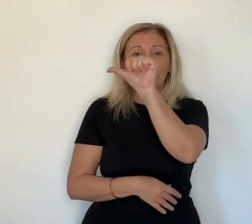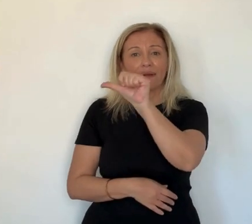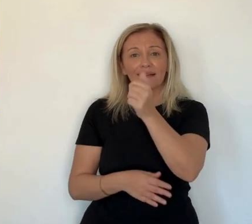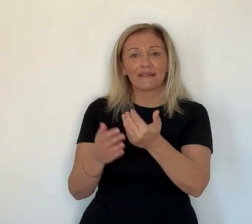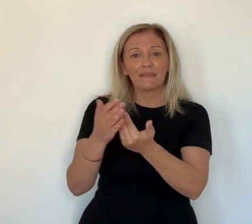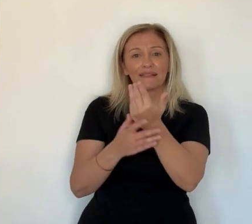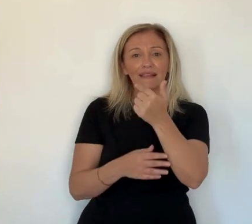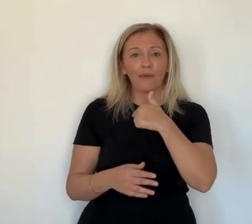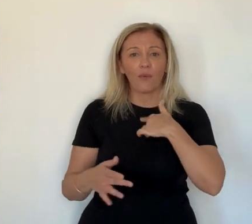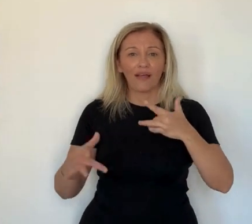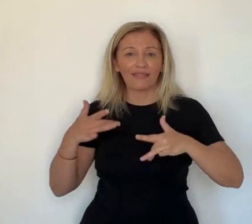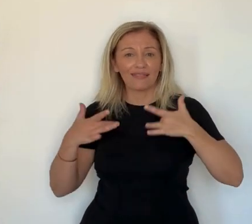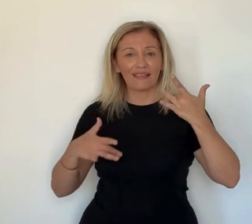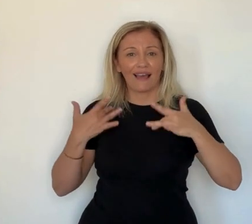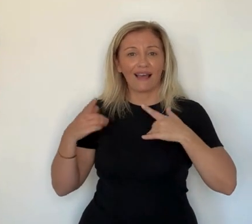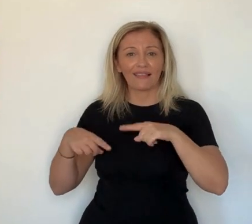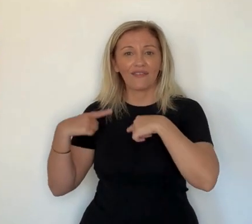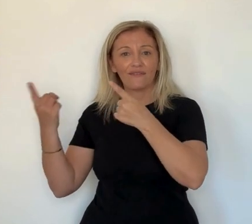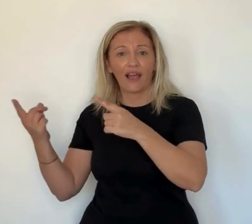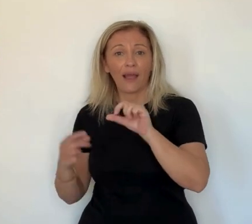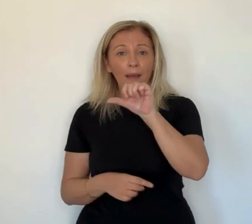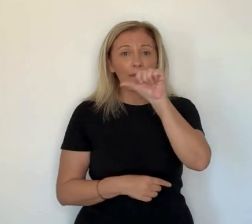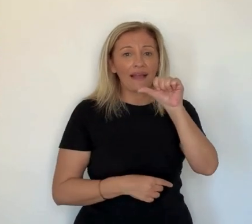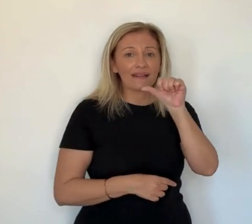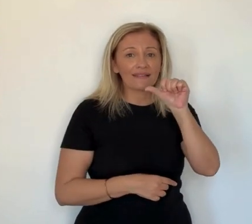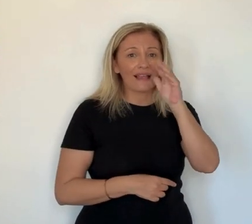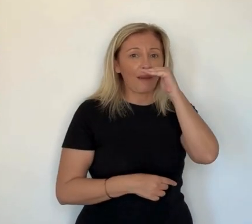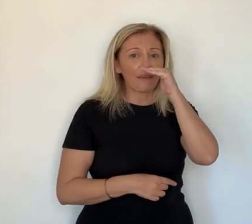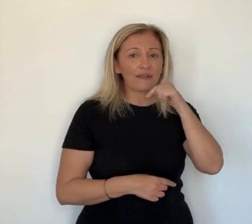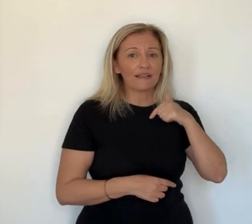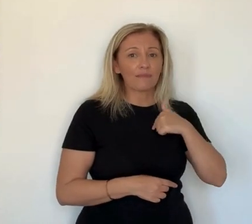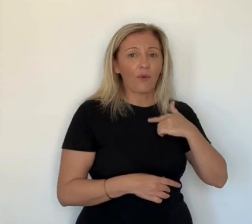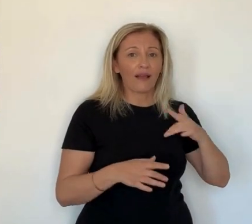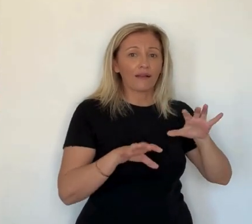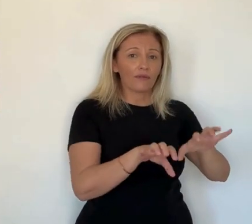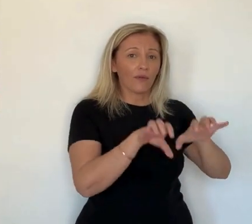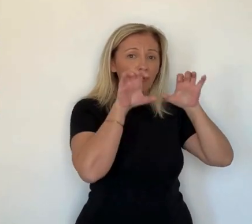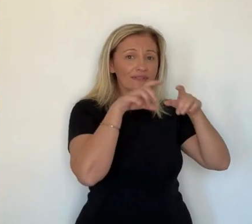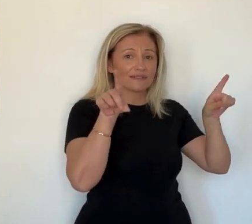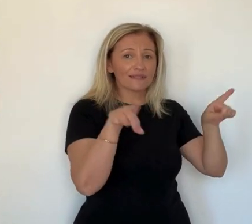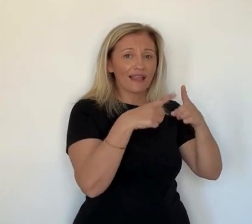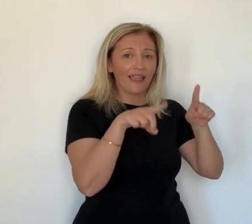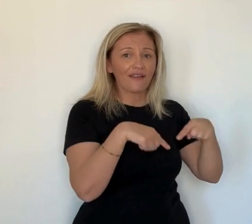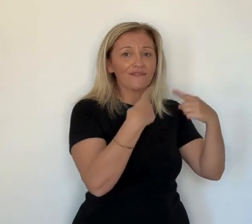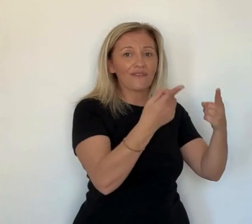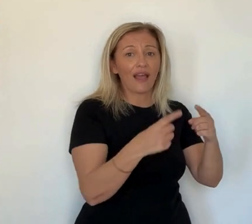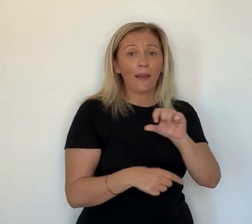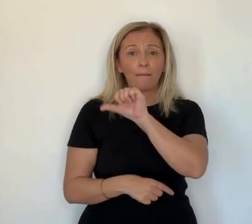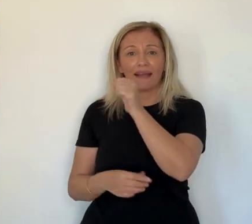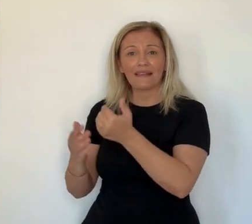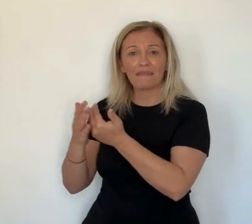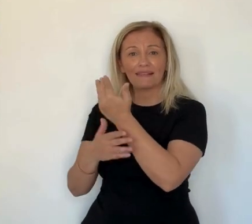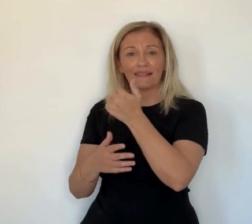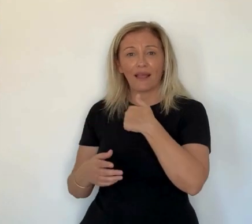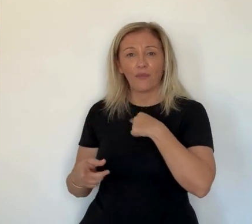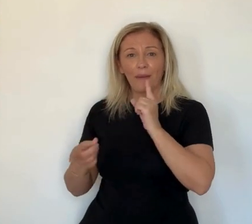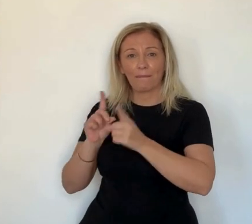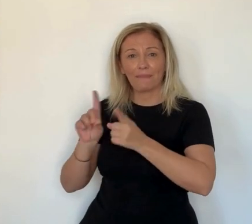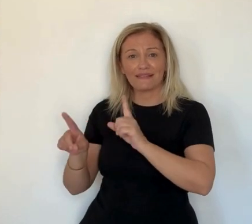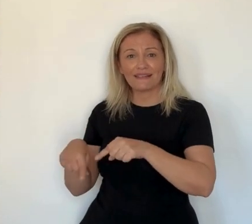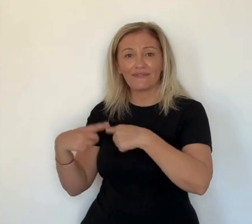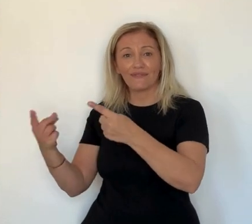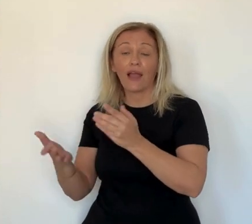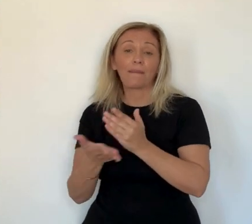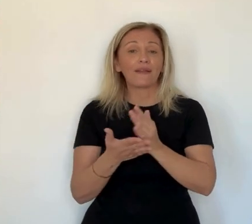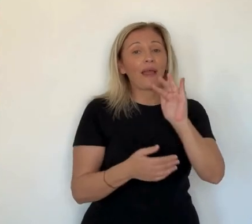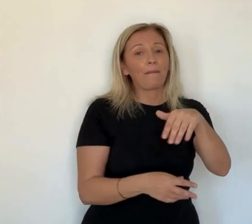danse, je bats pour le matin, le matin je fais théâtre, le après-midi je visse